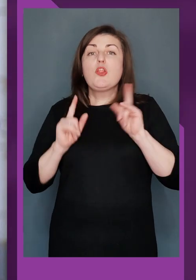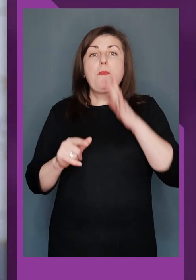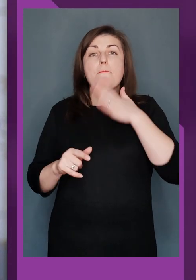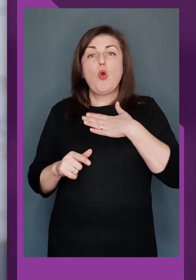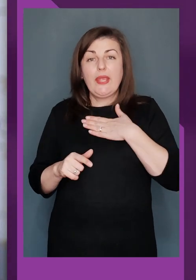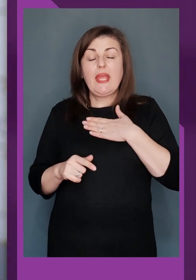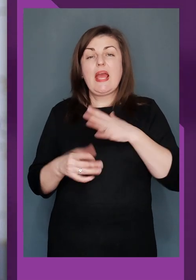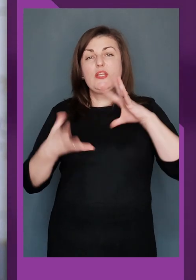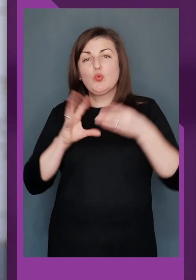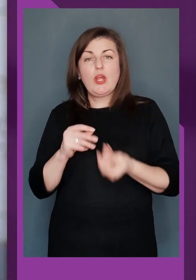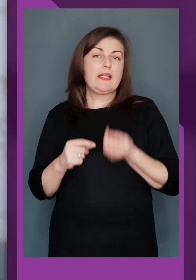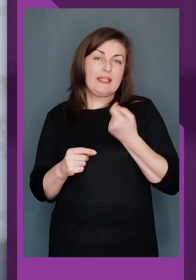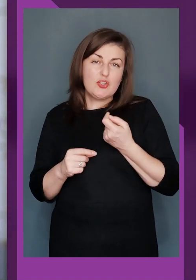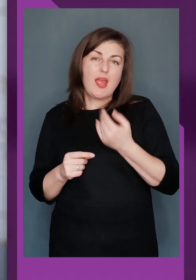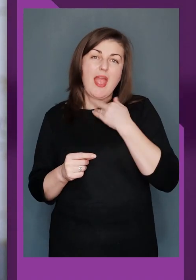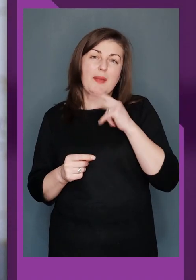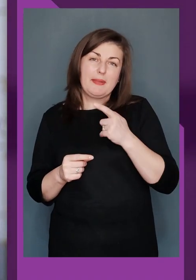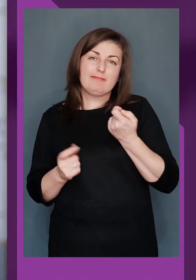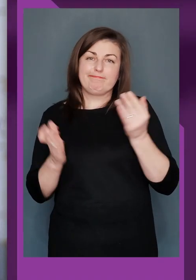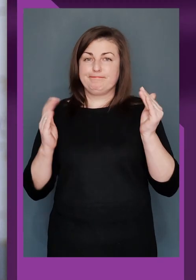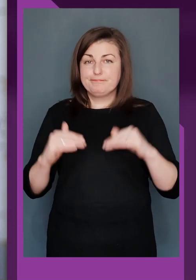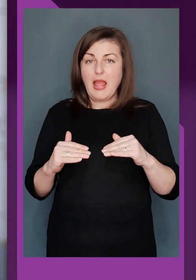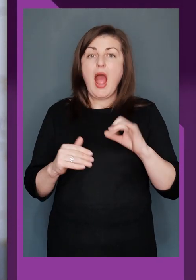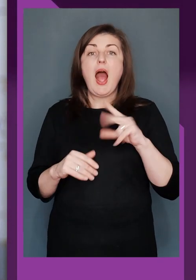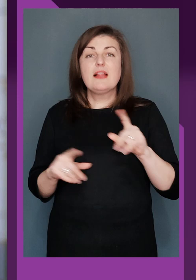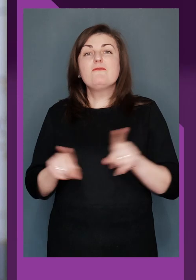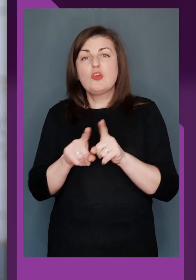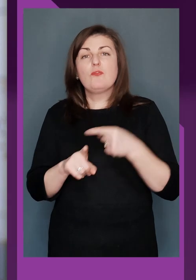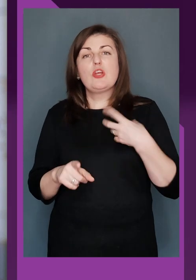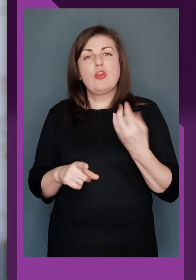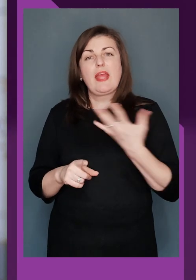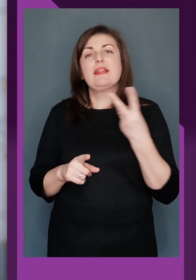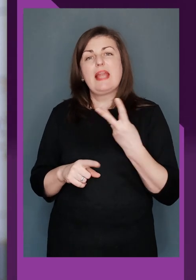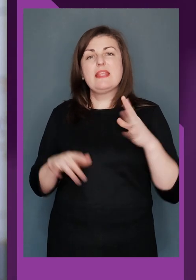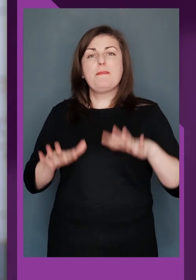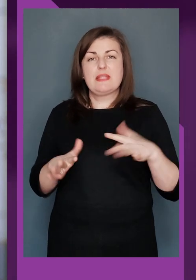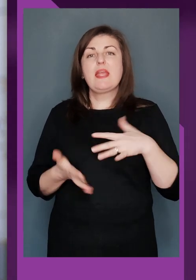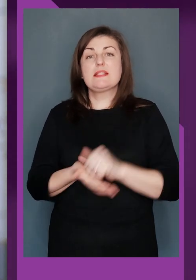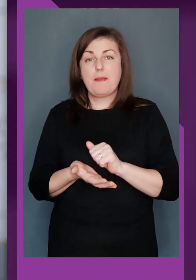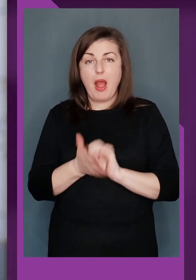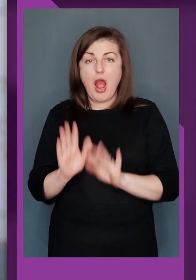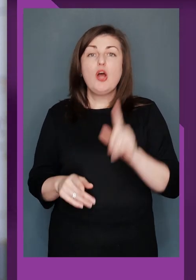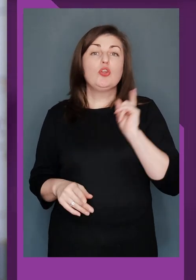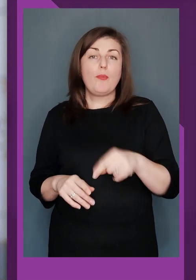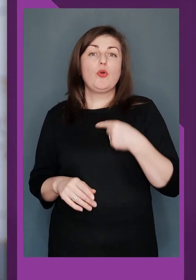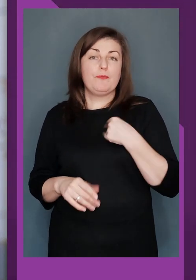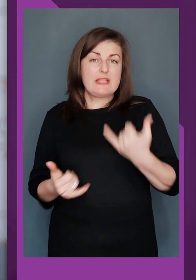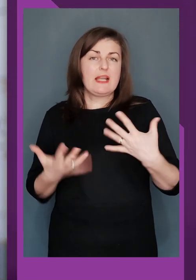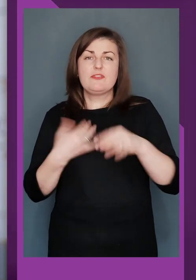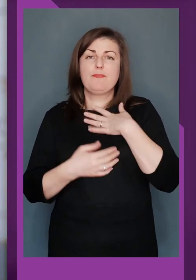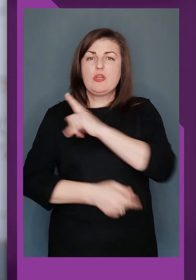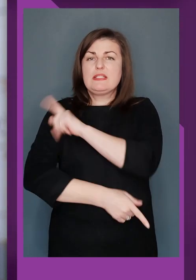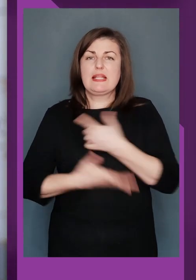Тому мої результати трішечки пішли на спад. Але все рівно я ще якісь там треті місця займаю. Тому